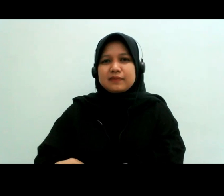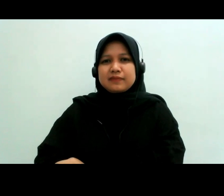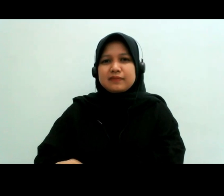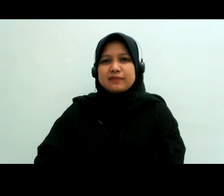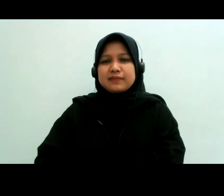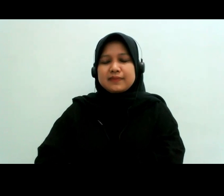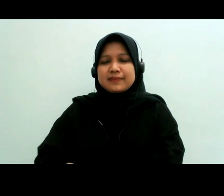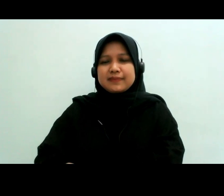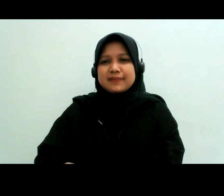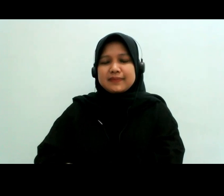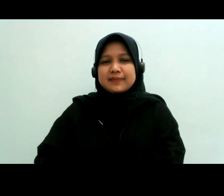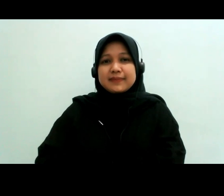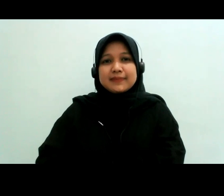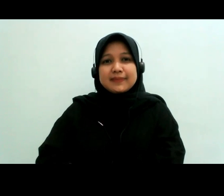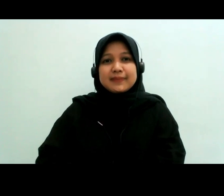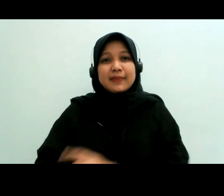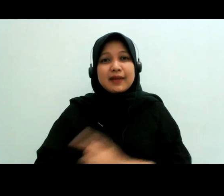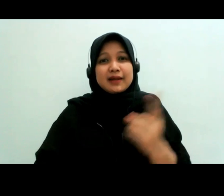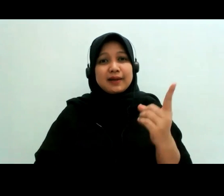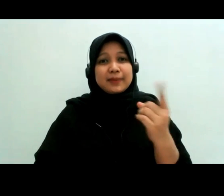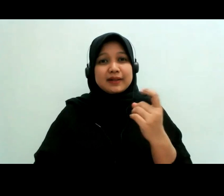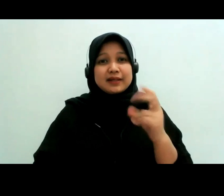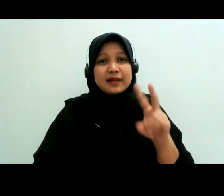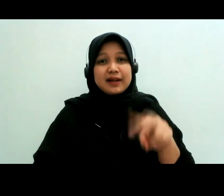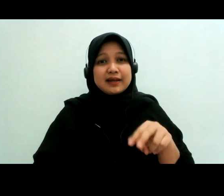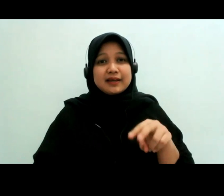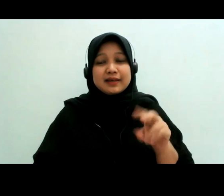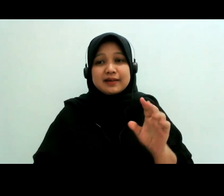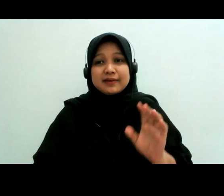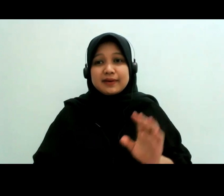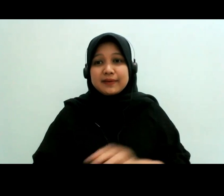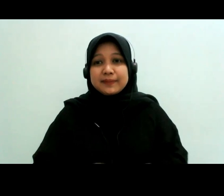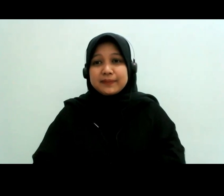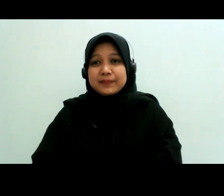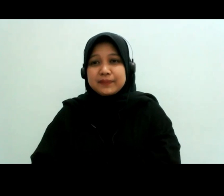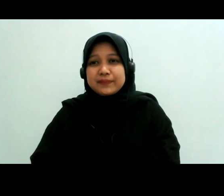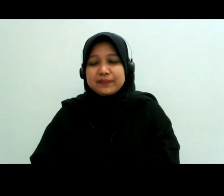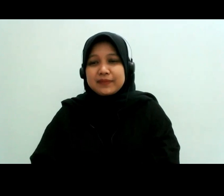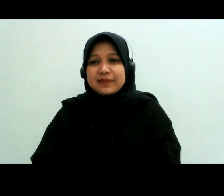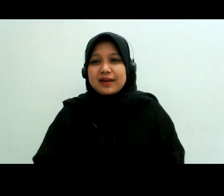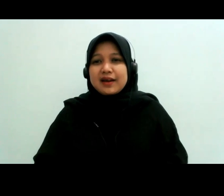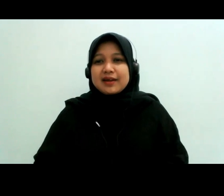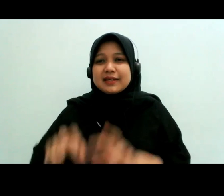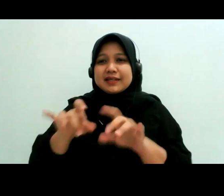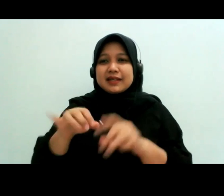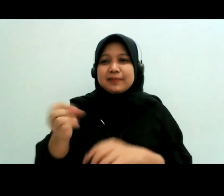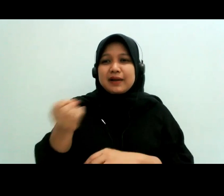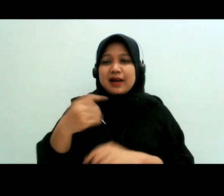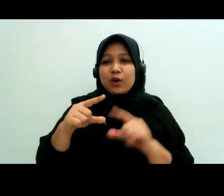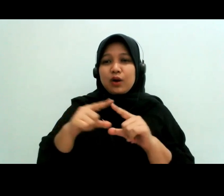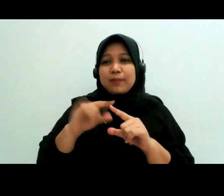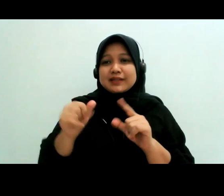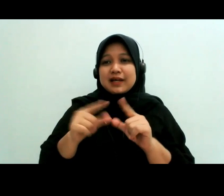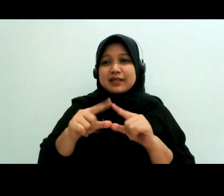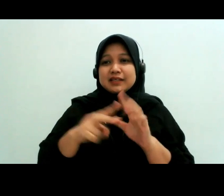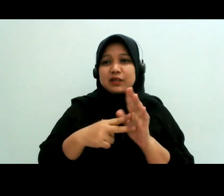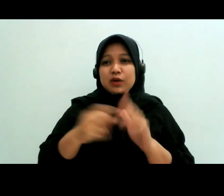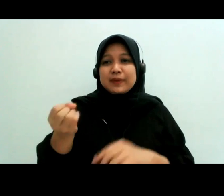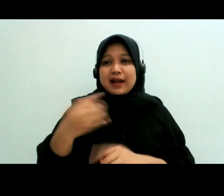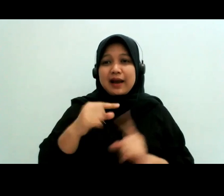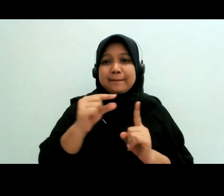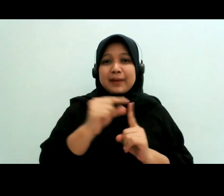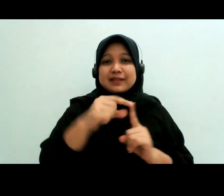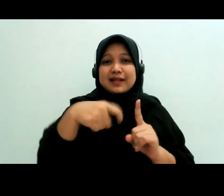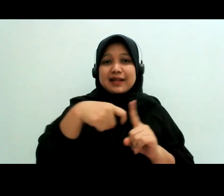ada pertanyaan lagi gak ini kayaknya ada apa nih di chat kalau kata Mas Ajiwan pasal di KHI yang berbunyi boleh